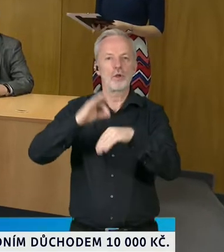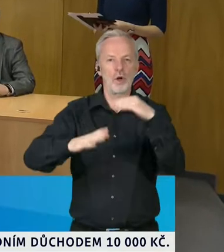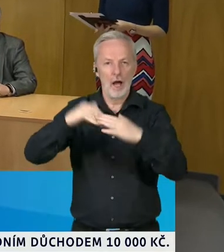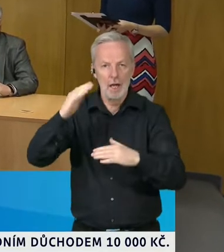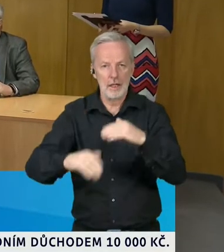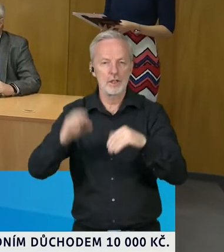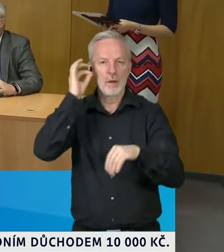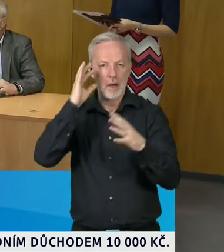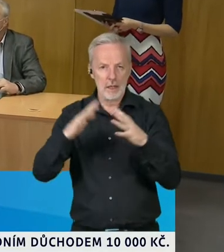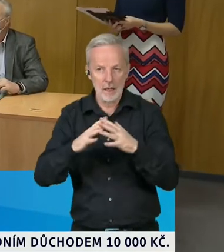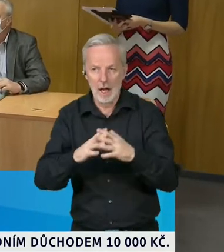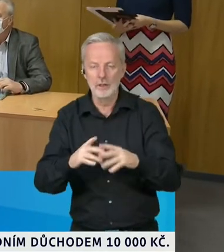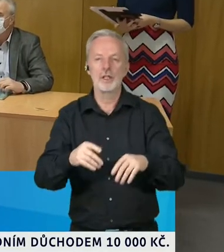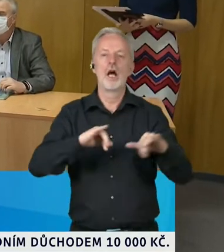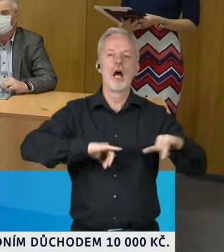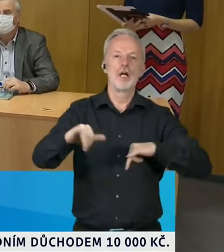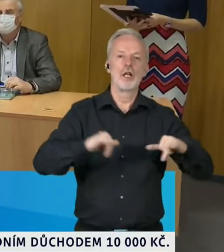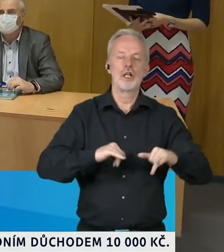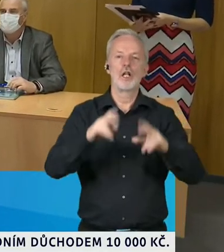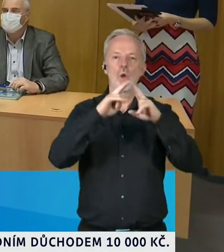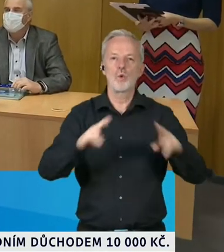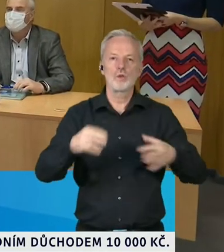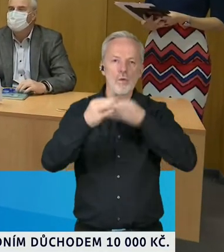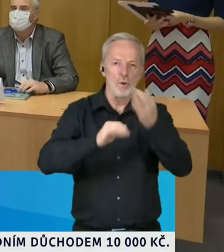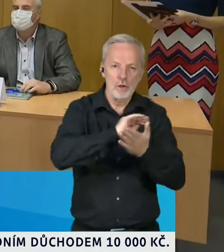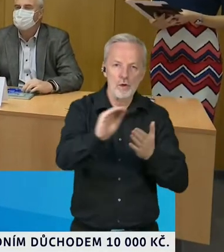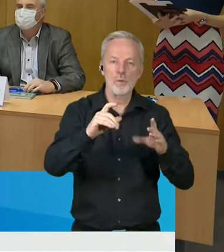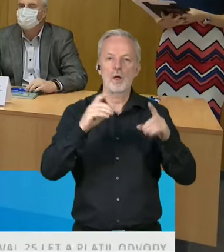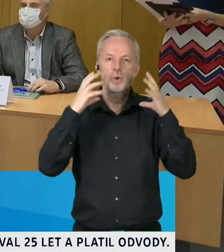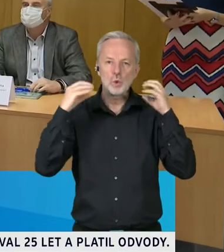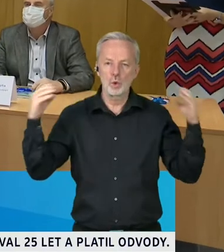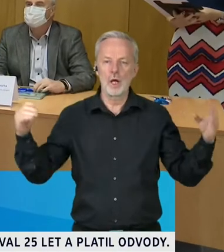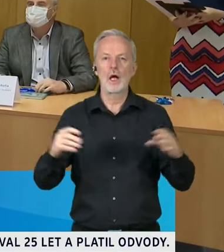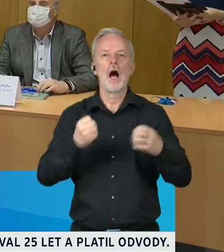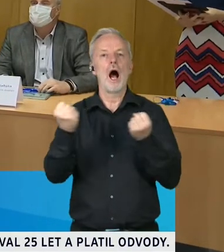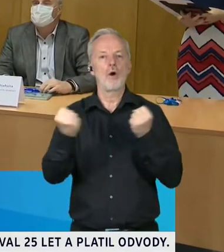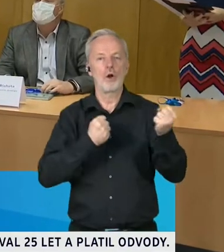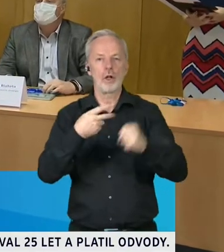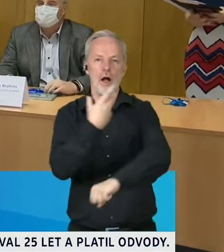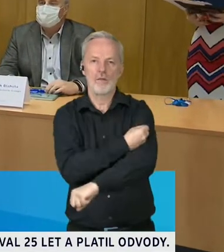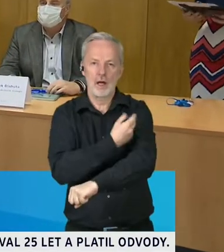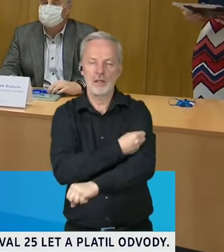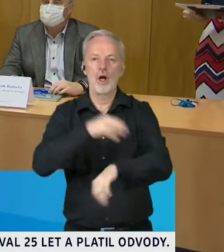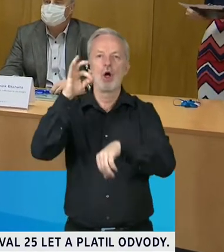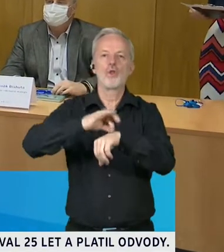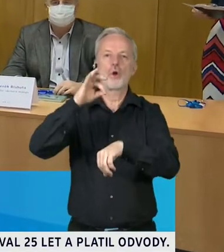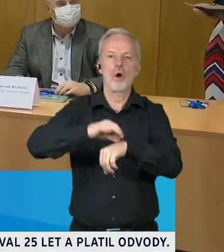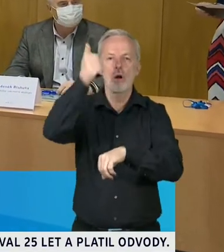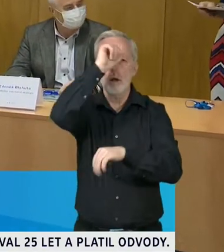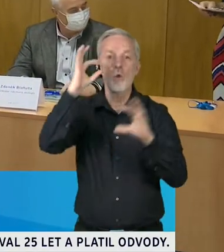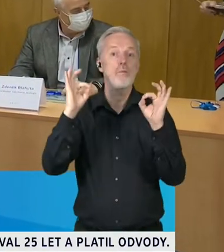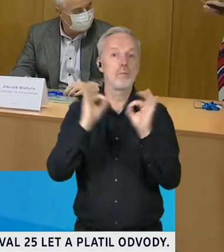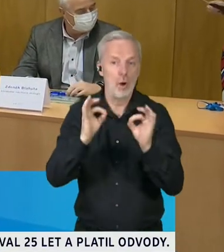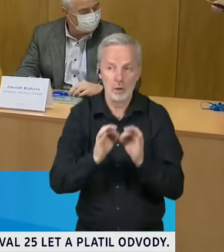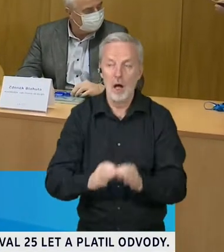úzes pana Ladislava Duška a koordinátora realizace vakcinační strategie pana doktora Zdeňka Plahutu. A na ministře, prosím vás